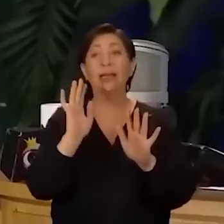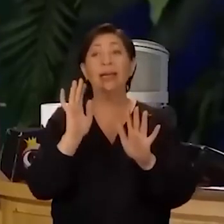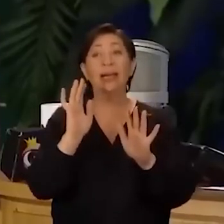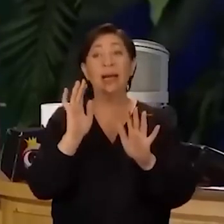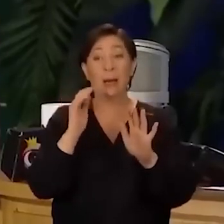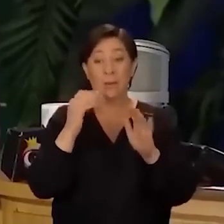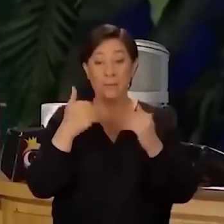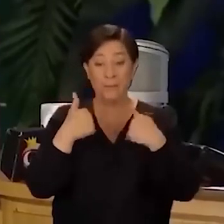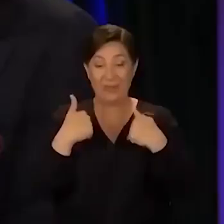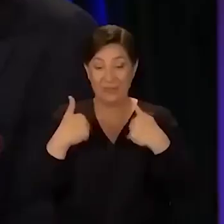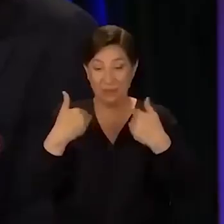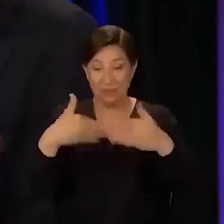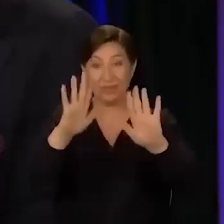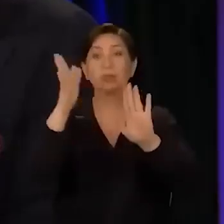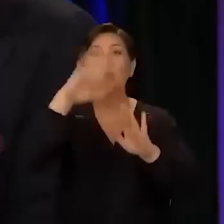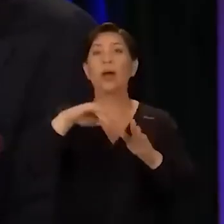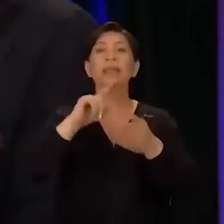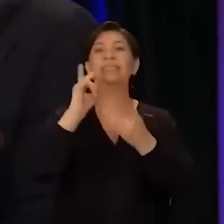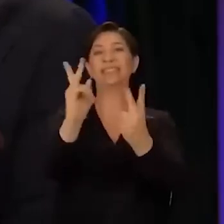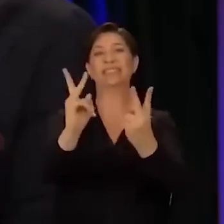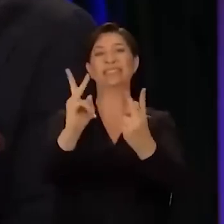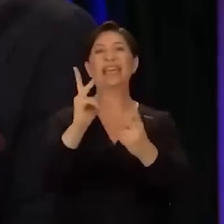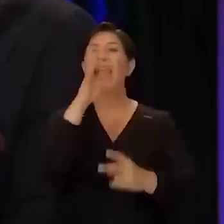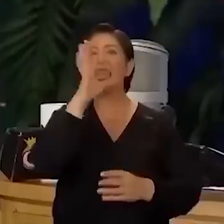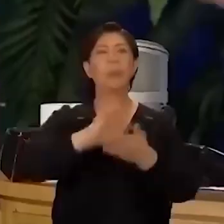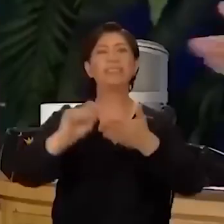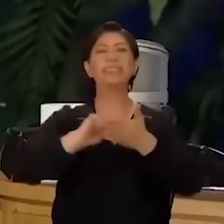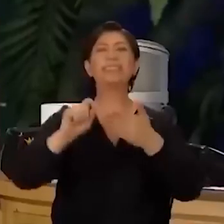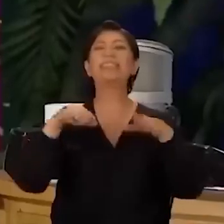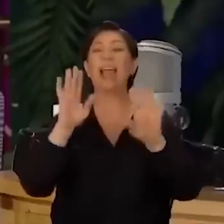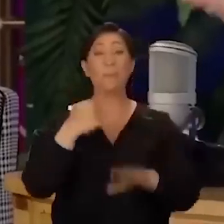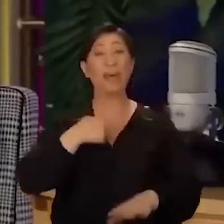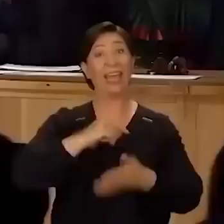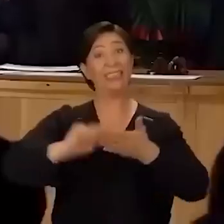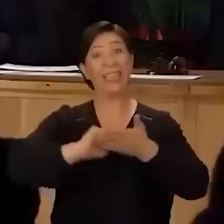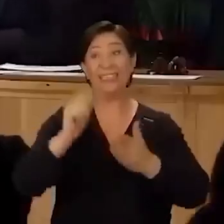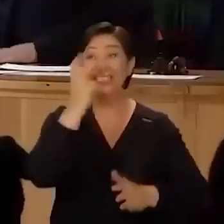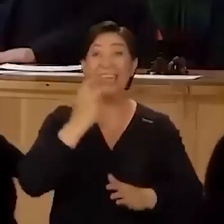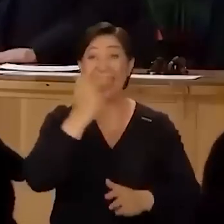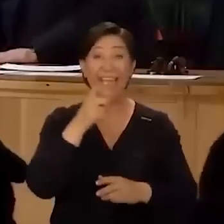Ama şarkılar. Benden çıktıktan sonra artık sizin. Kime yazıldığı önemli değil. Allah razı olsun. şubana yazılan şarkı şimdi.